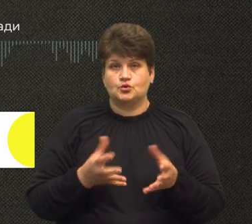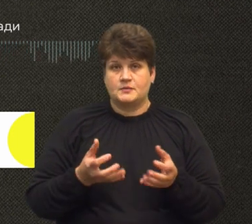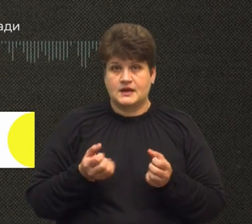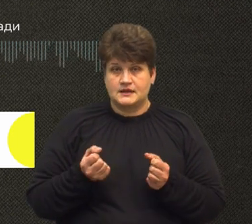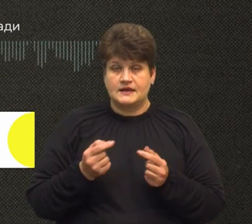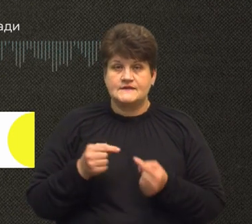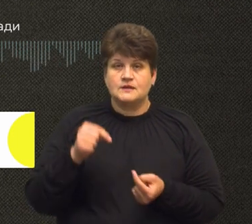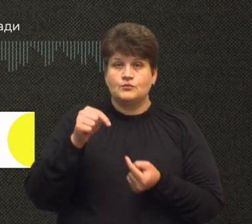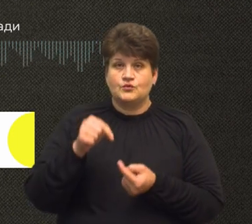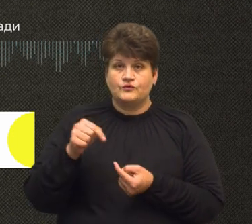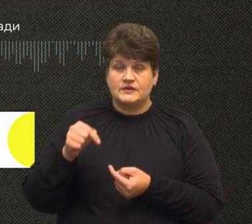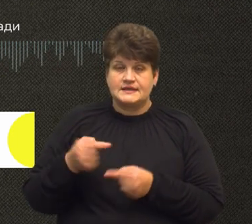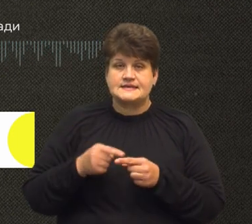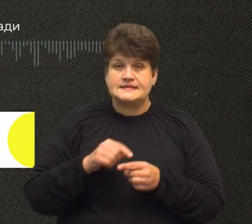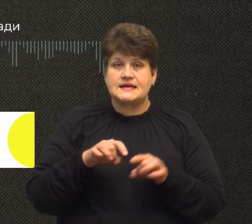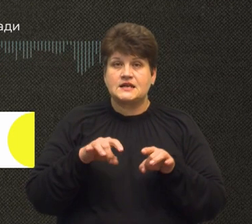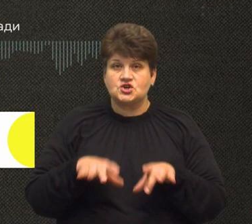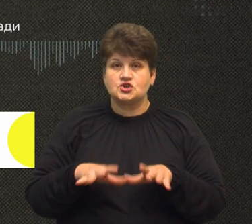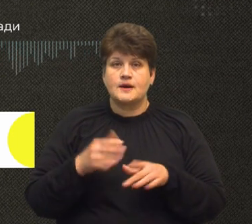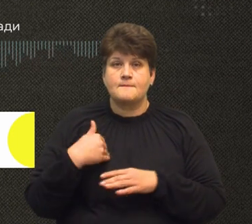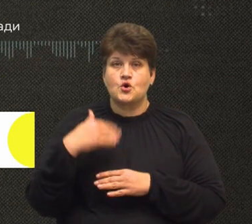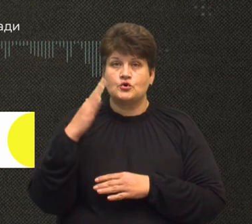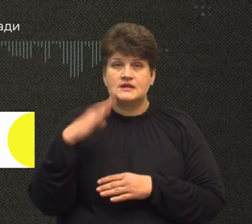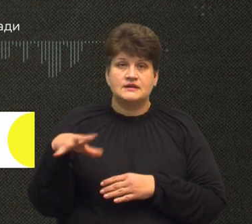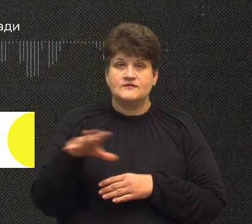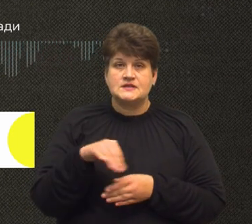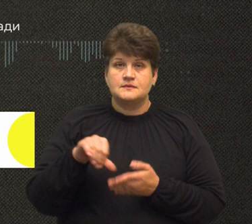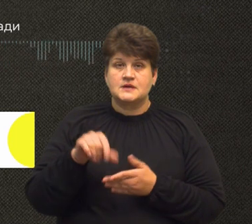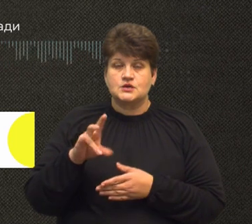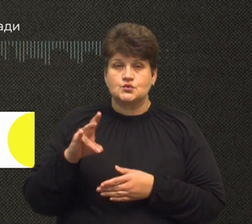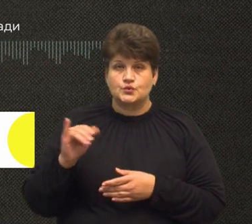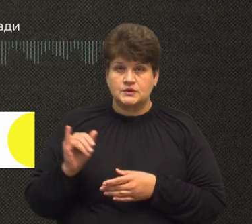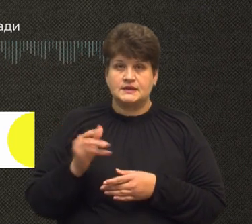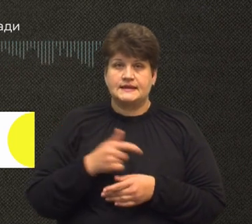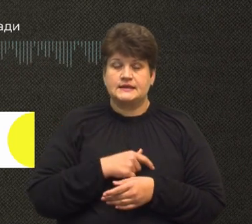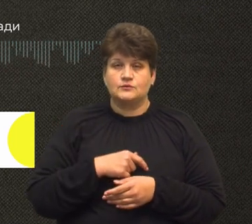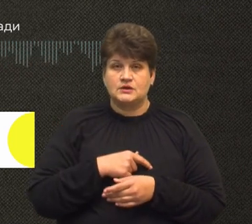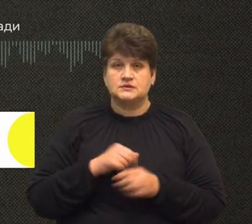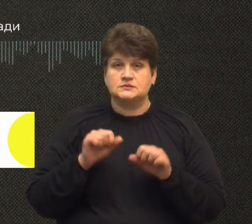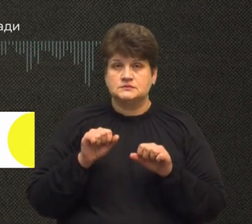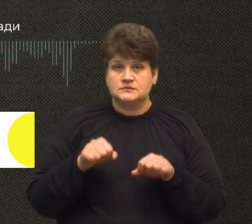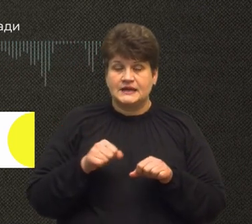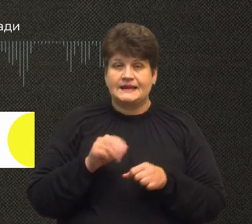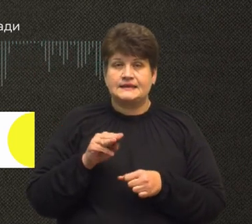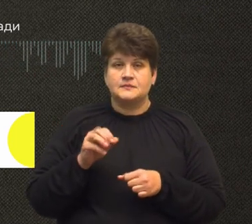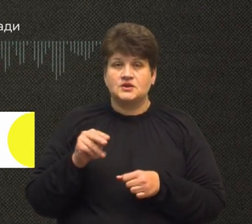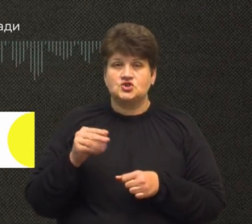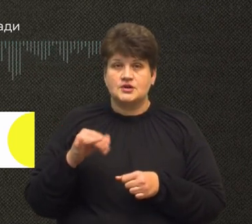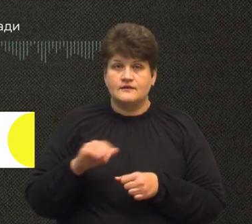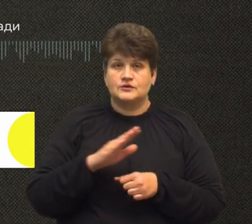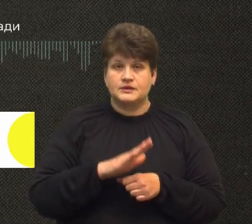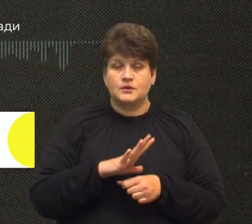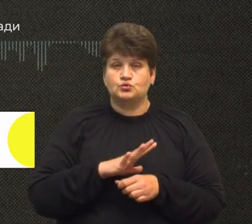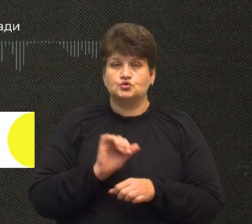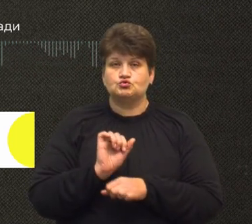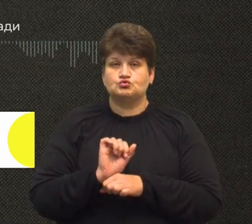За це рішення проголосували всі присутні і, відповідно, депутатів повноваження тим, чия Володимира, були припинені.